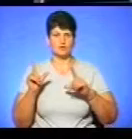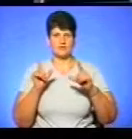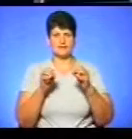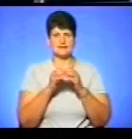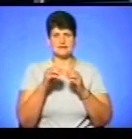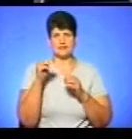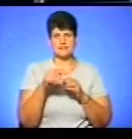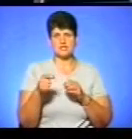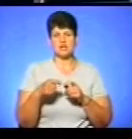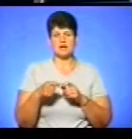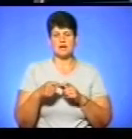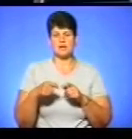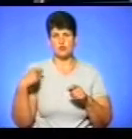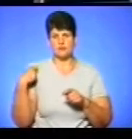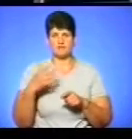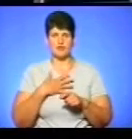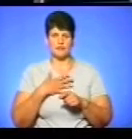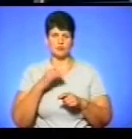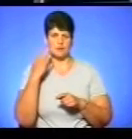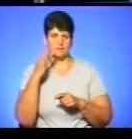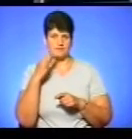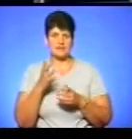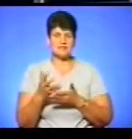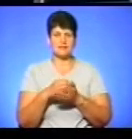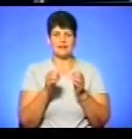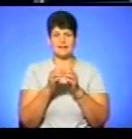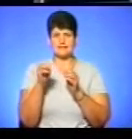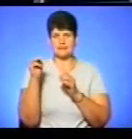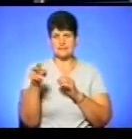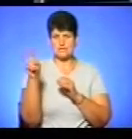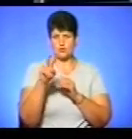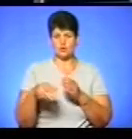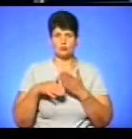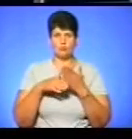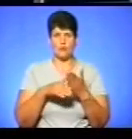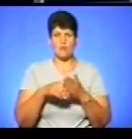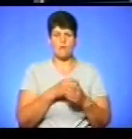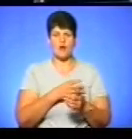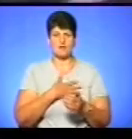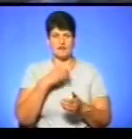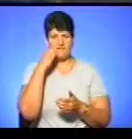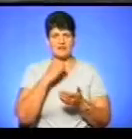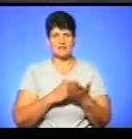Сполученими Штатами Америки. Вони зібрали 10 тисяч доларів на допомогу пораненим ветеранам АТО.